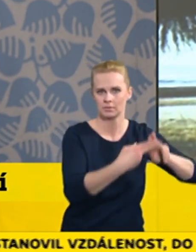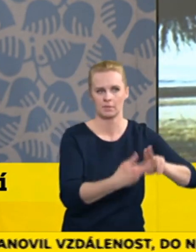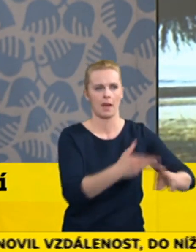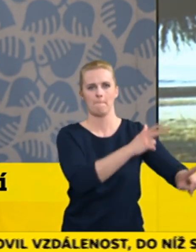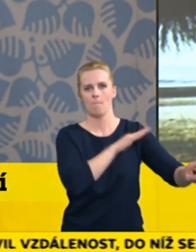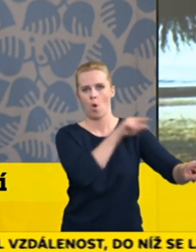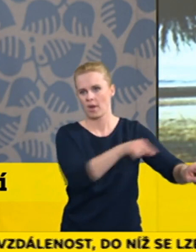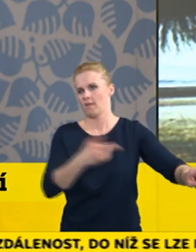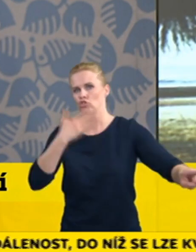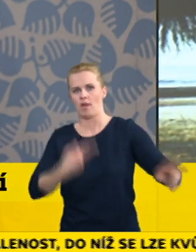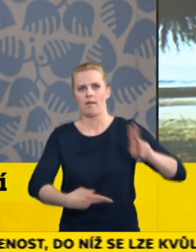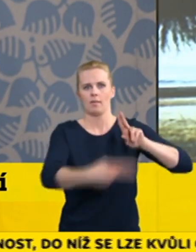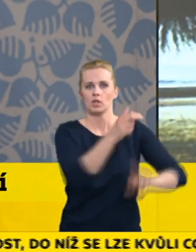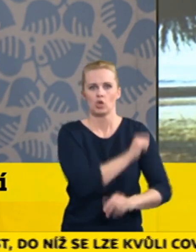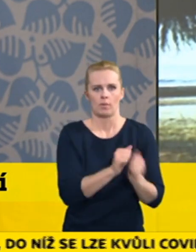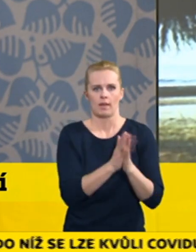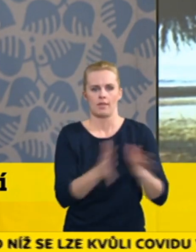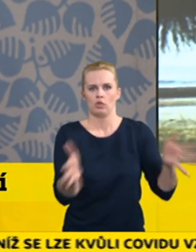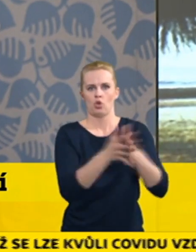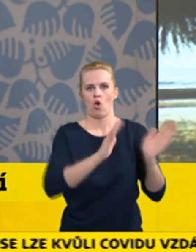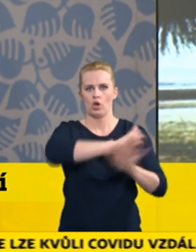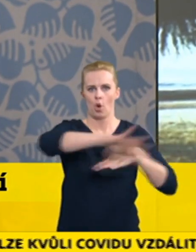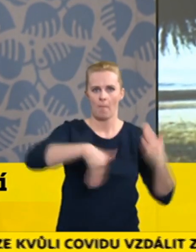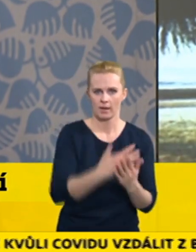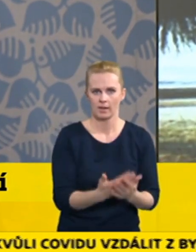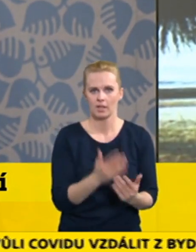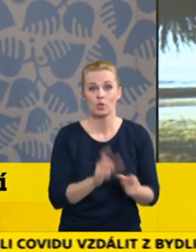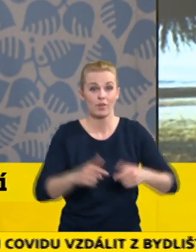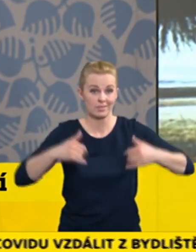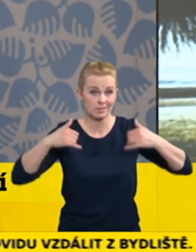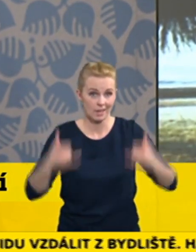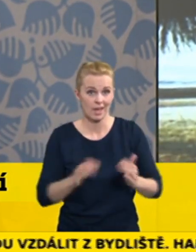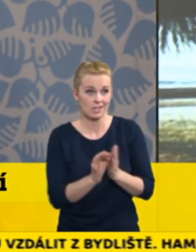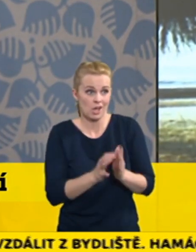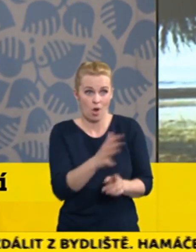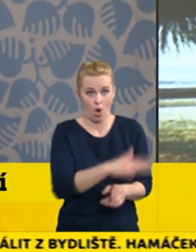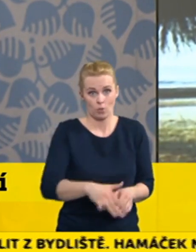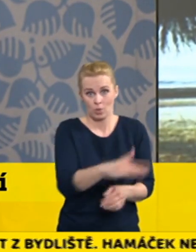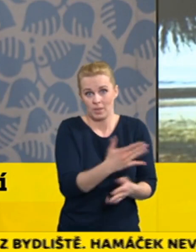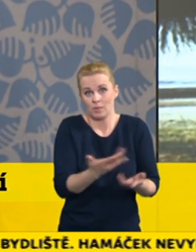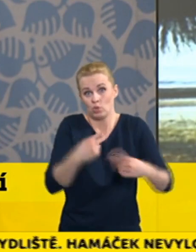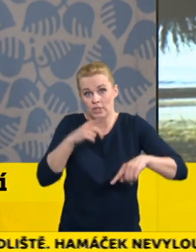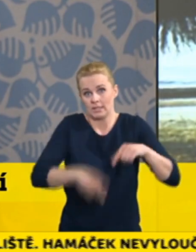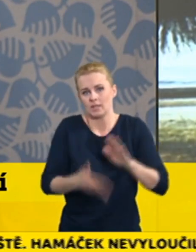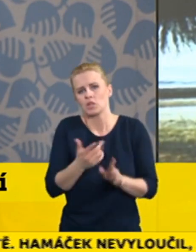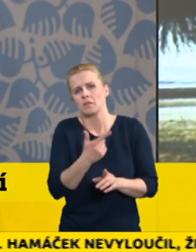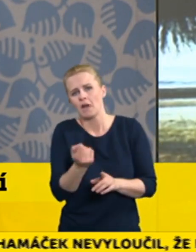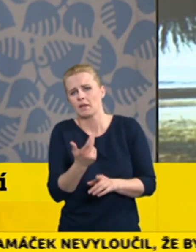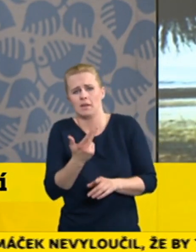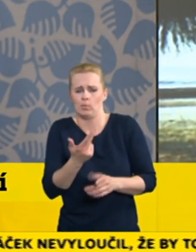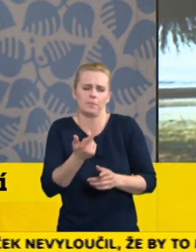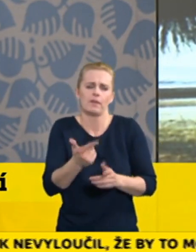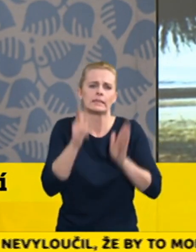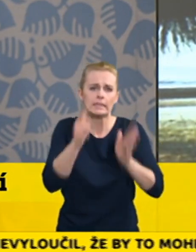nestrávili spolu víkend, protože teď je ta doba a možná nebude trvat dlouho, možná bude trvat třeba jenom dva nebo tři týdny, kdy je